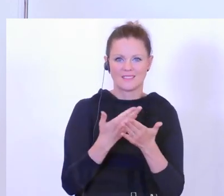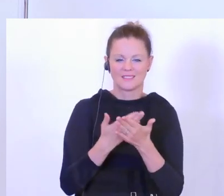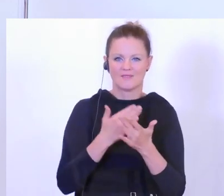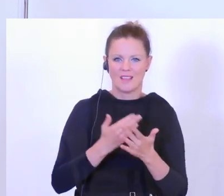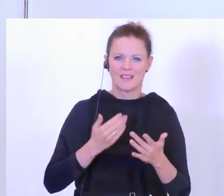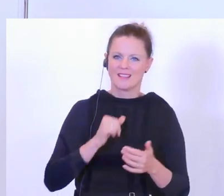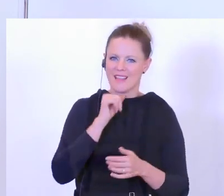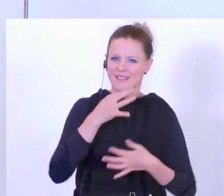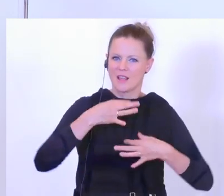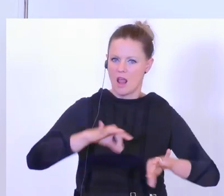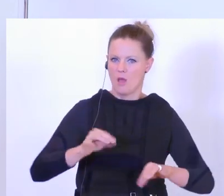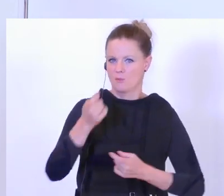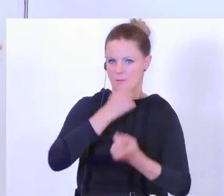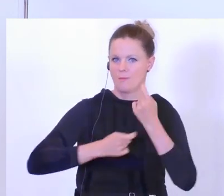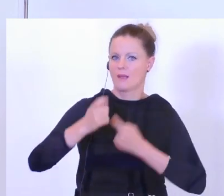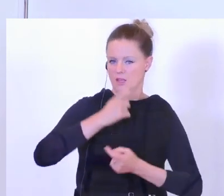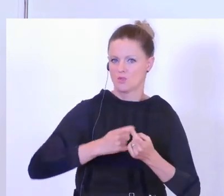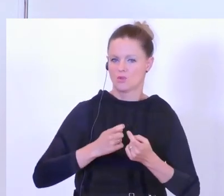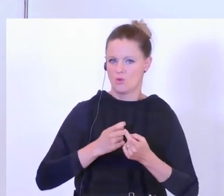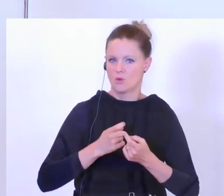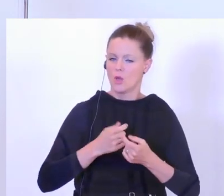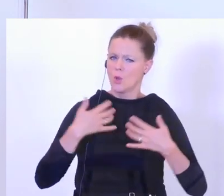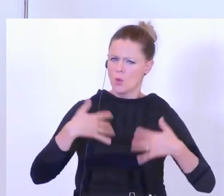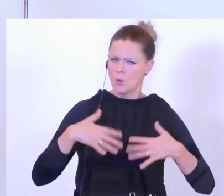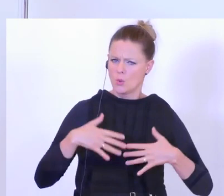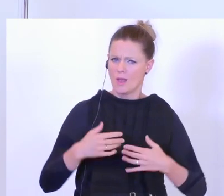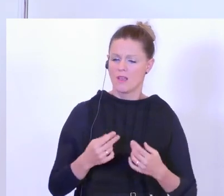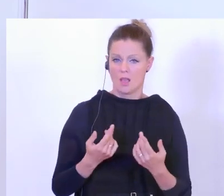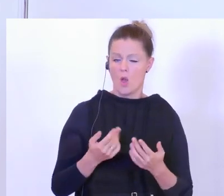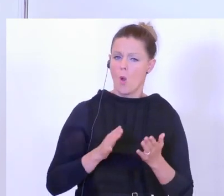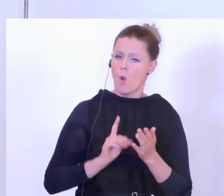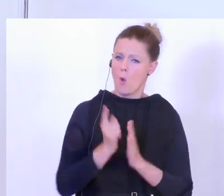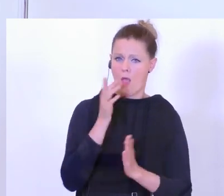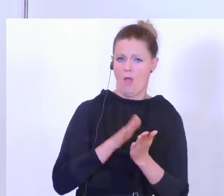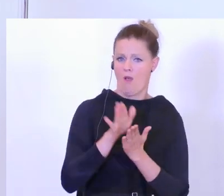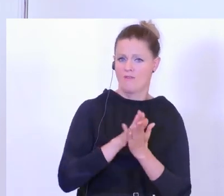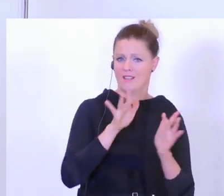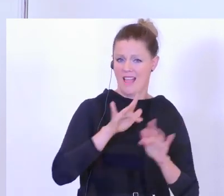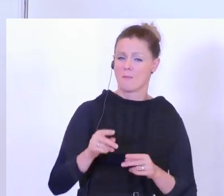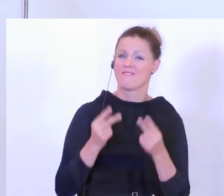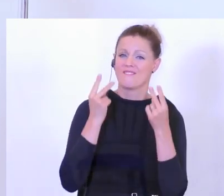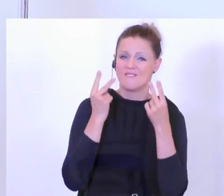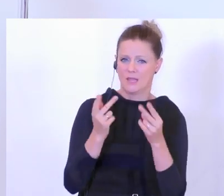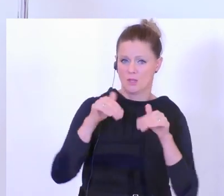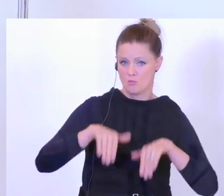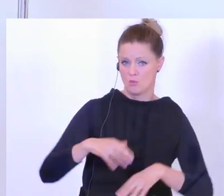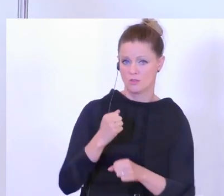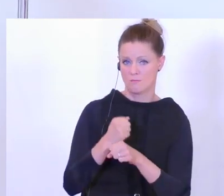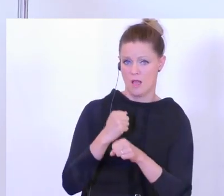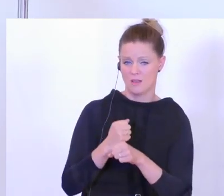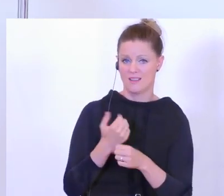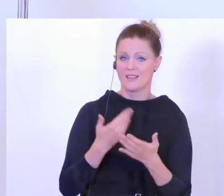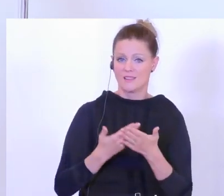vielfältiger, ein sehr sensibler, mit großem Aufwand, aber ein wichtiger, der geführt werden muss und hier noch einmal mit